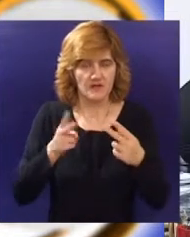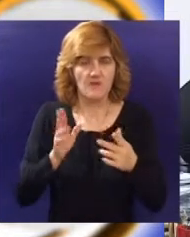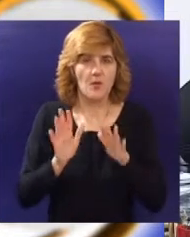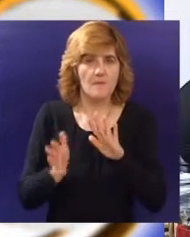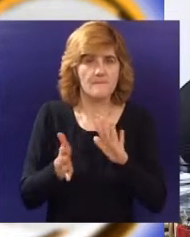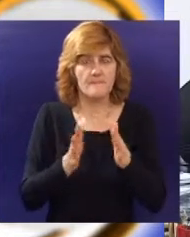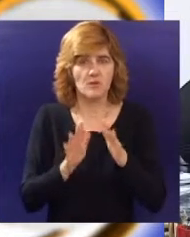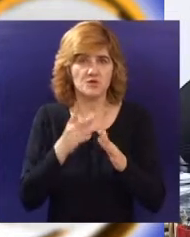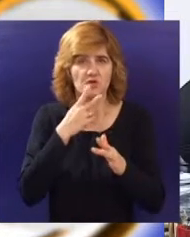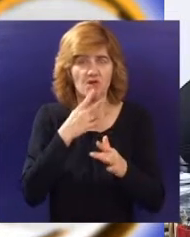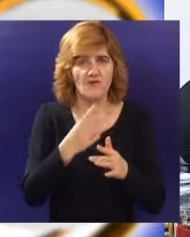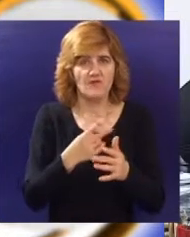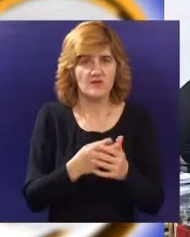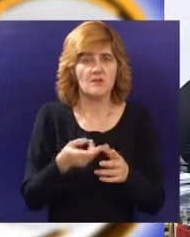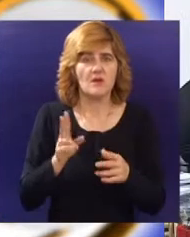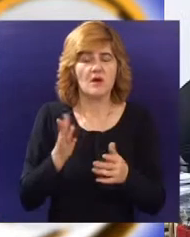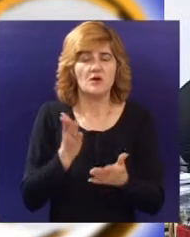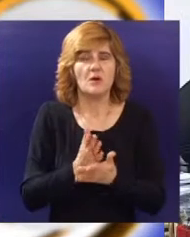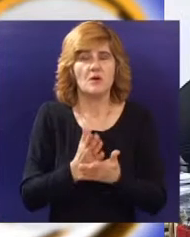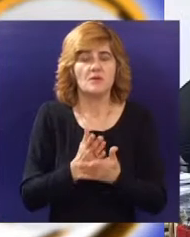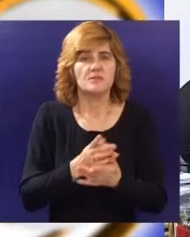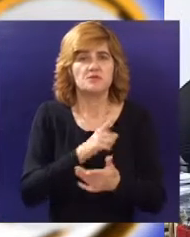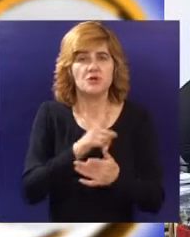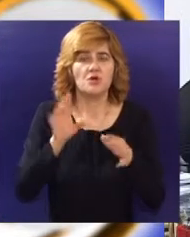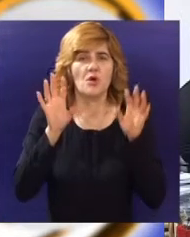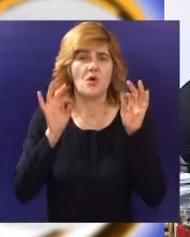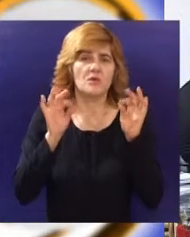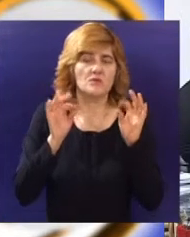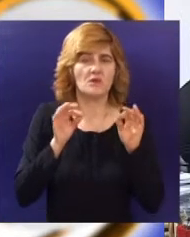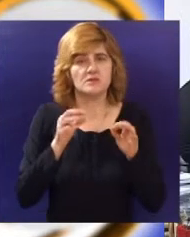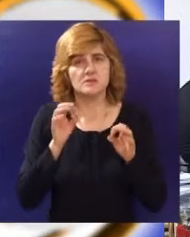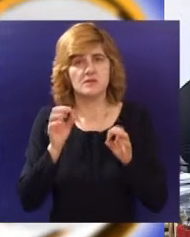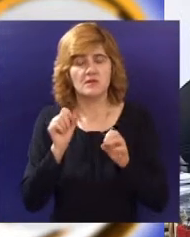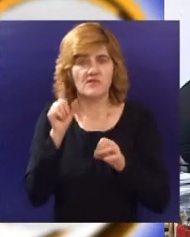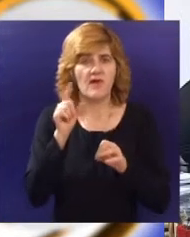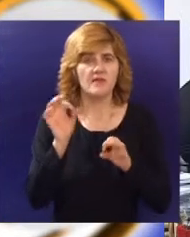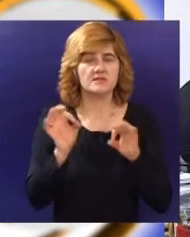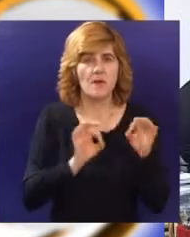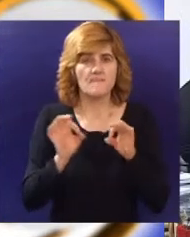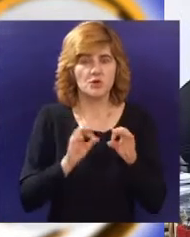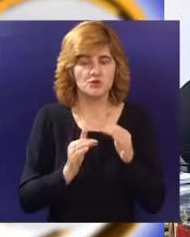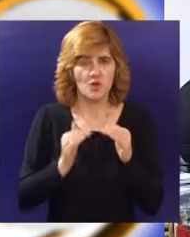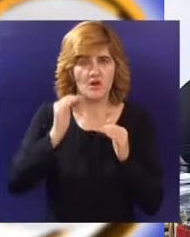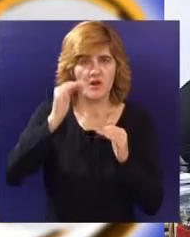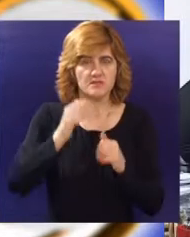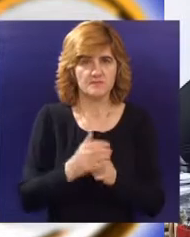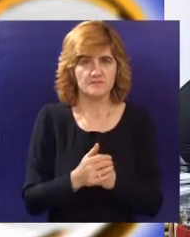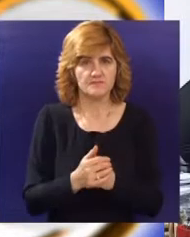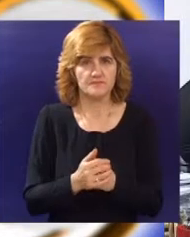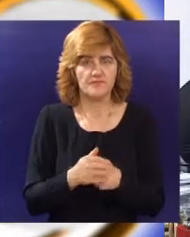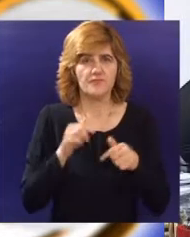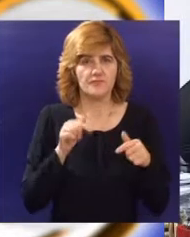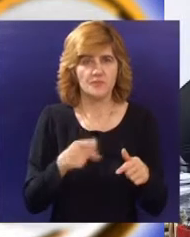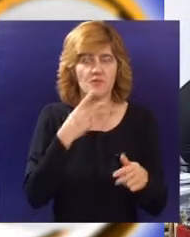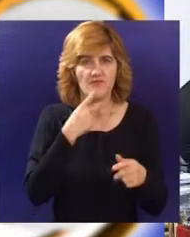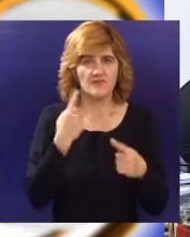pad iz prethodne godine odnosno doći i do 10-12% rasta. To znači u tom slučaju bi bar